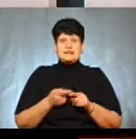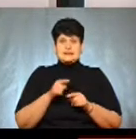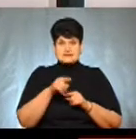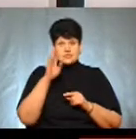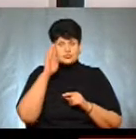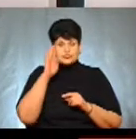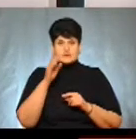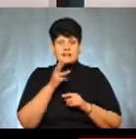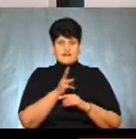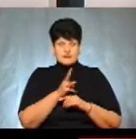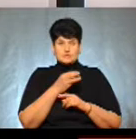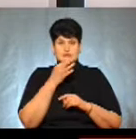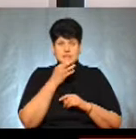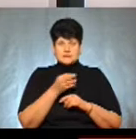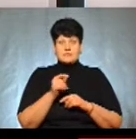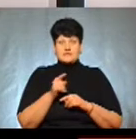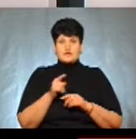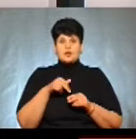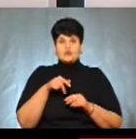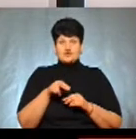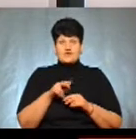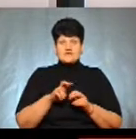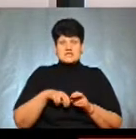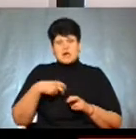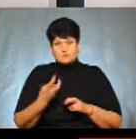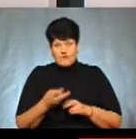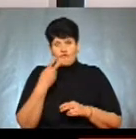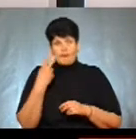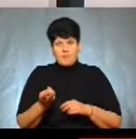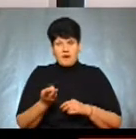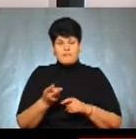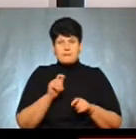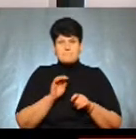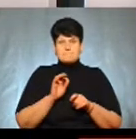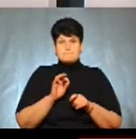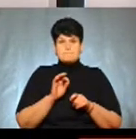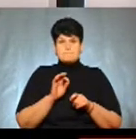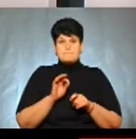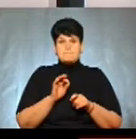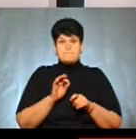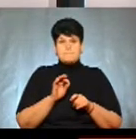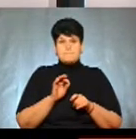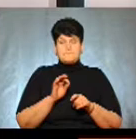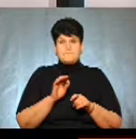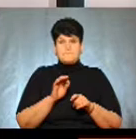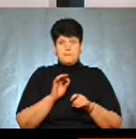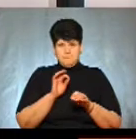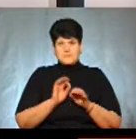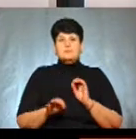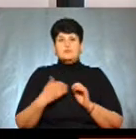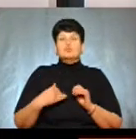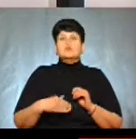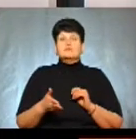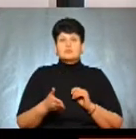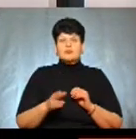чоловік, який на відео повідомив, зашпортався, впав, і підпалив, бо чого воно має бути. Тобто це є прямої мови, як і написано.